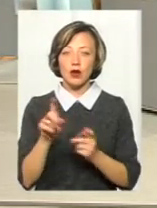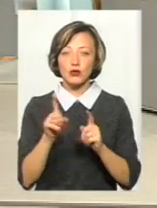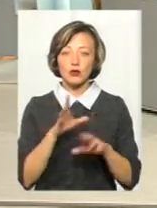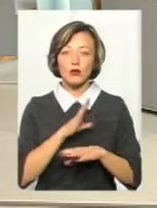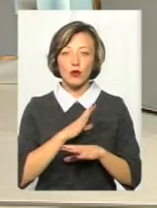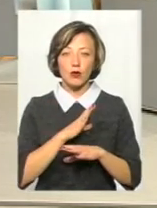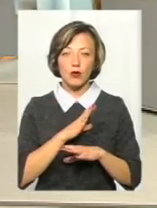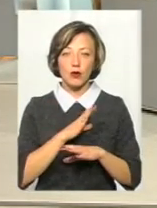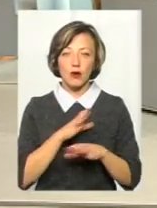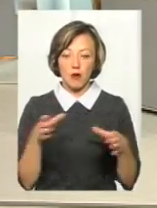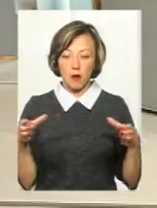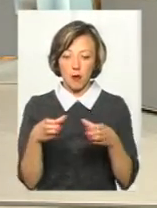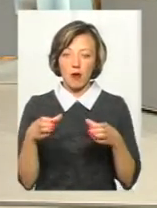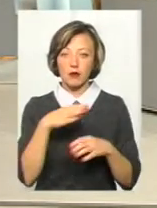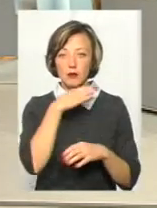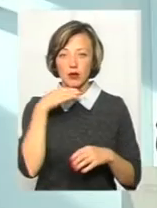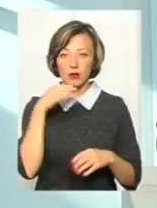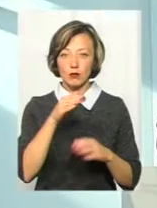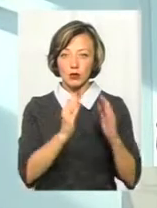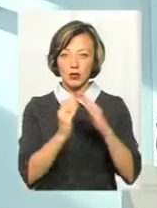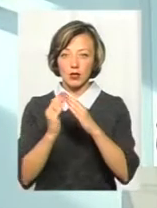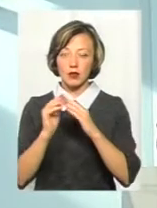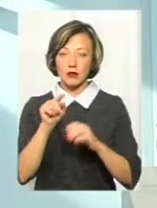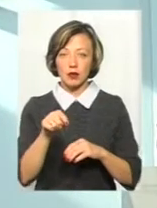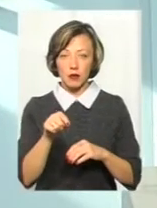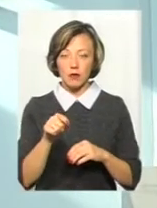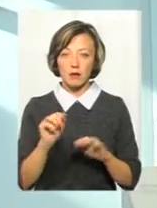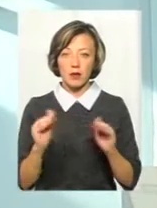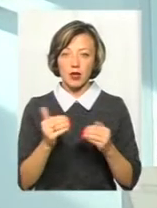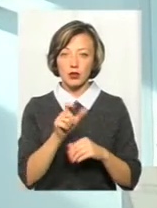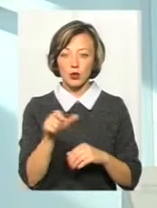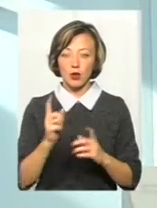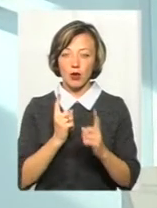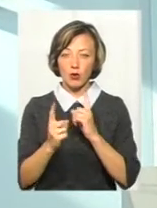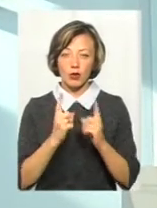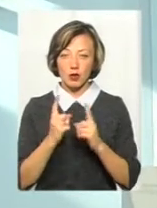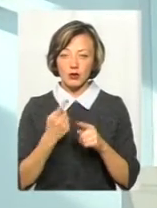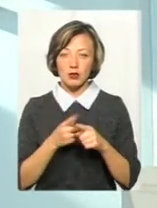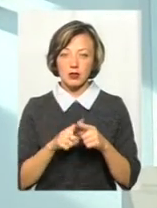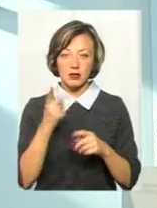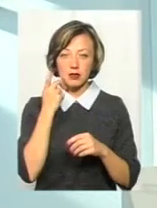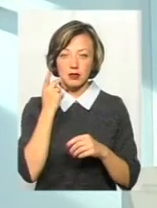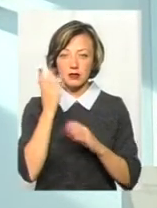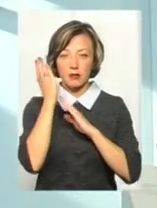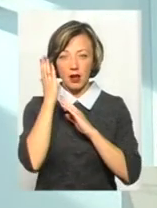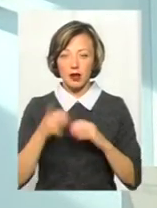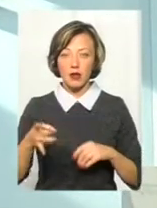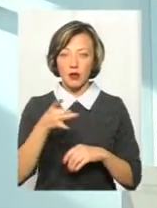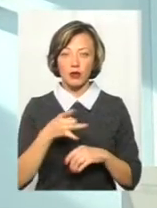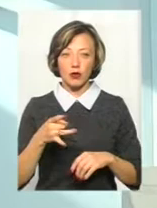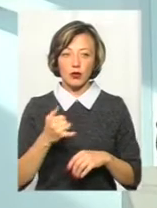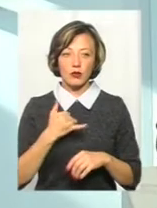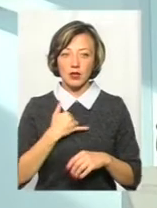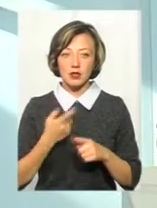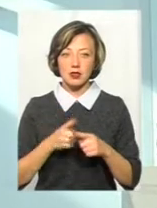було компактно, багато було будинків, щоб там менше людей ходило. Це, як правило, спальний район. От у нас саме враження